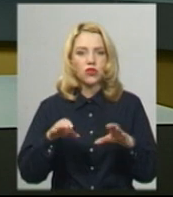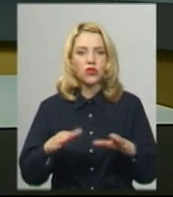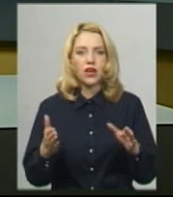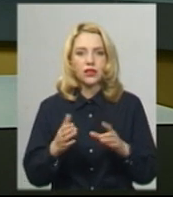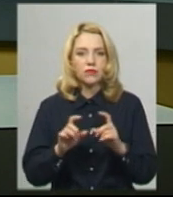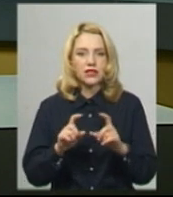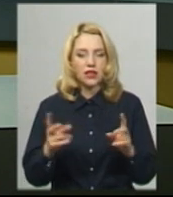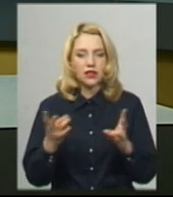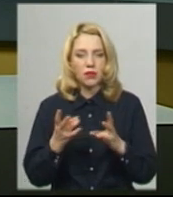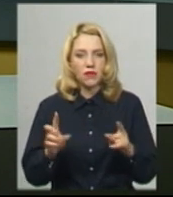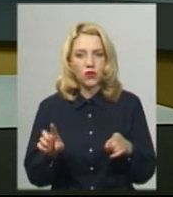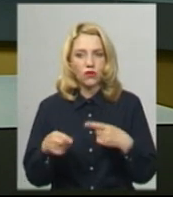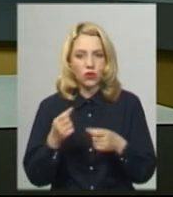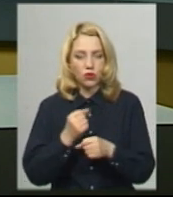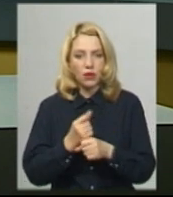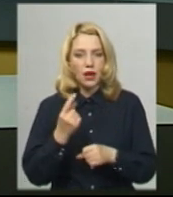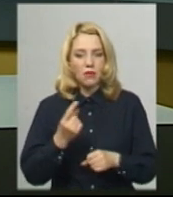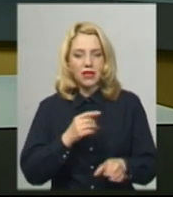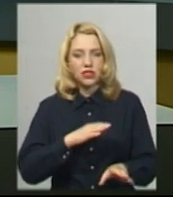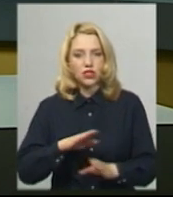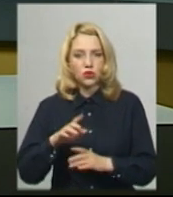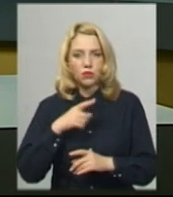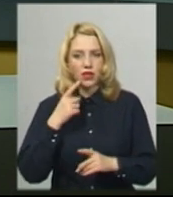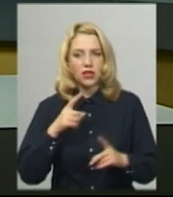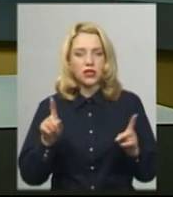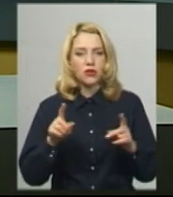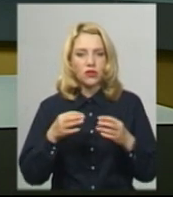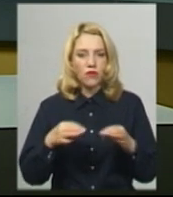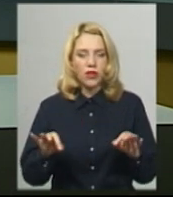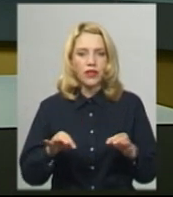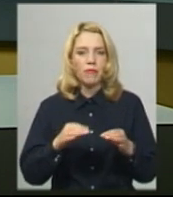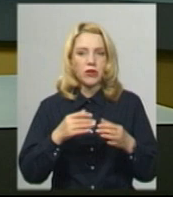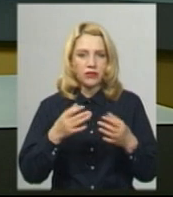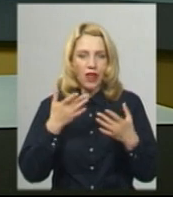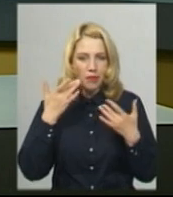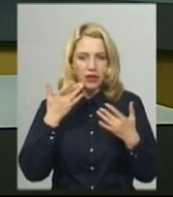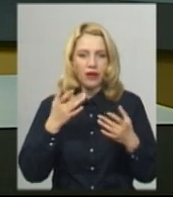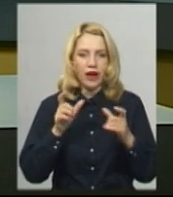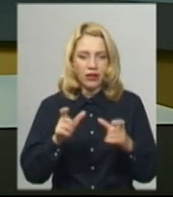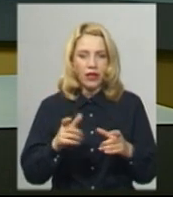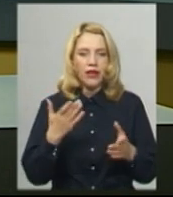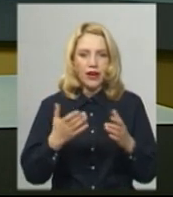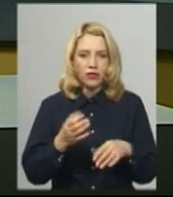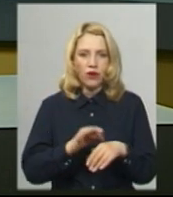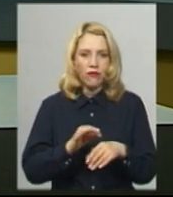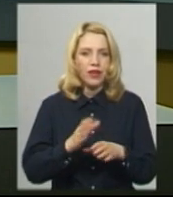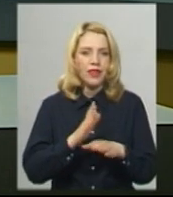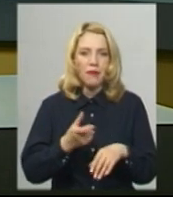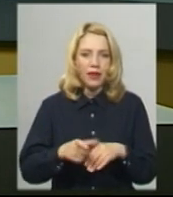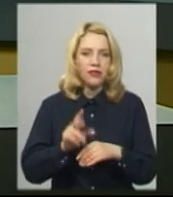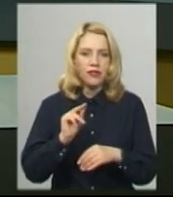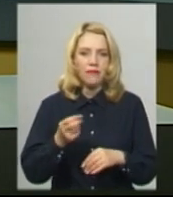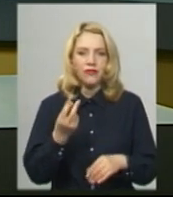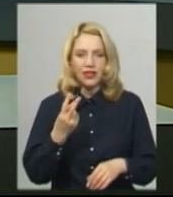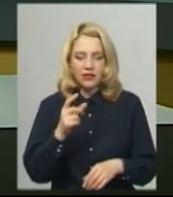заходом відновити роботу. Перший заступник каже, дозволено послабити карантин, якщо кількість хворих не більша за 12 осіб на